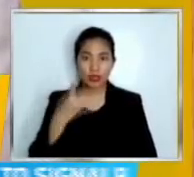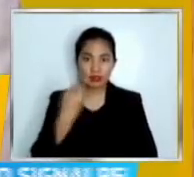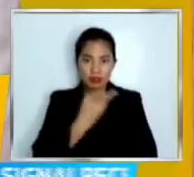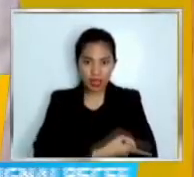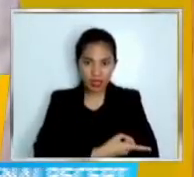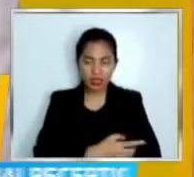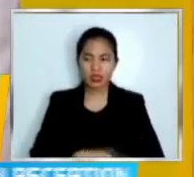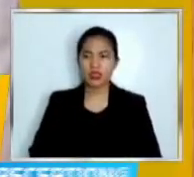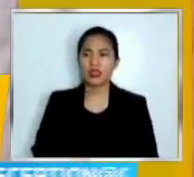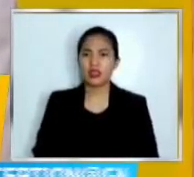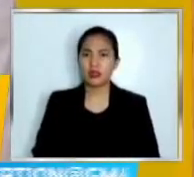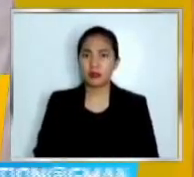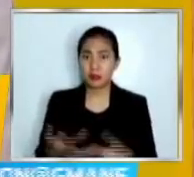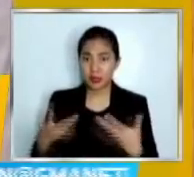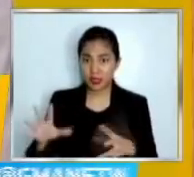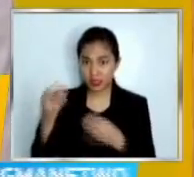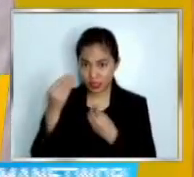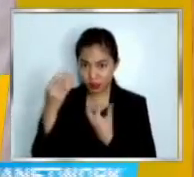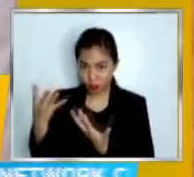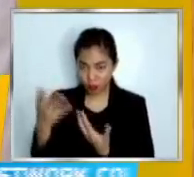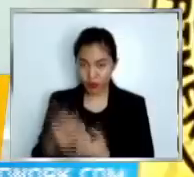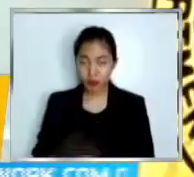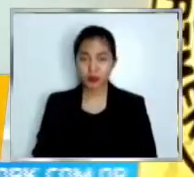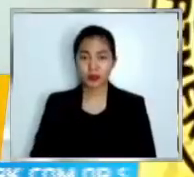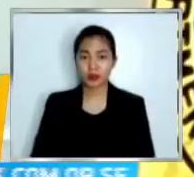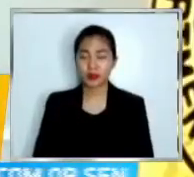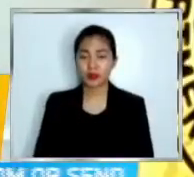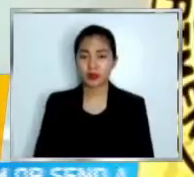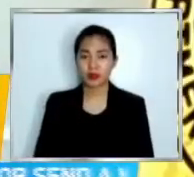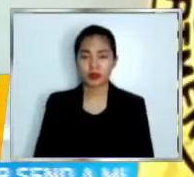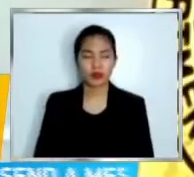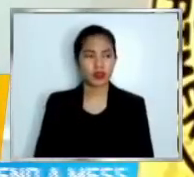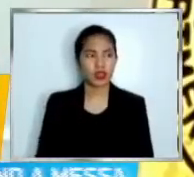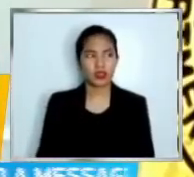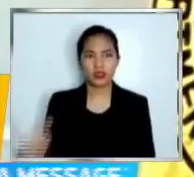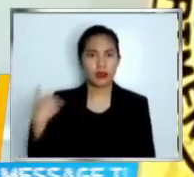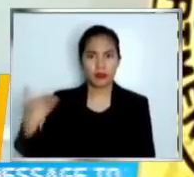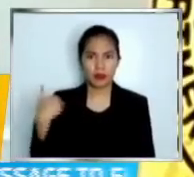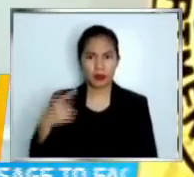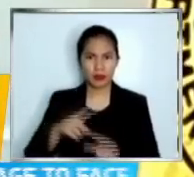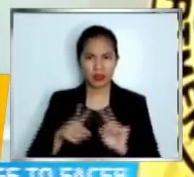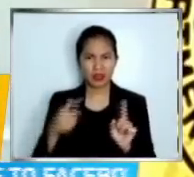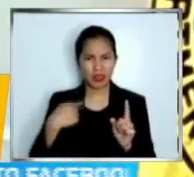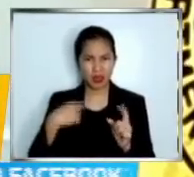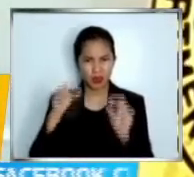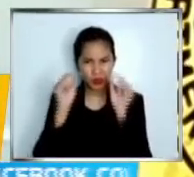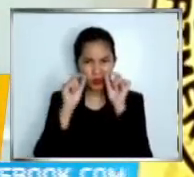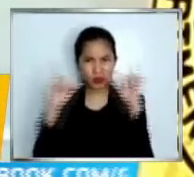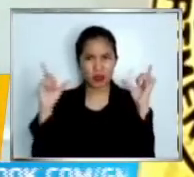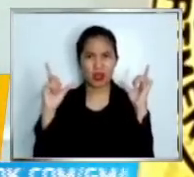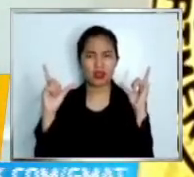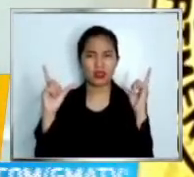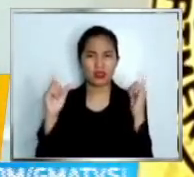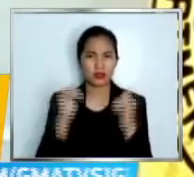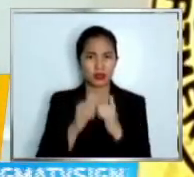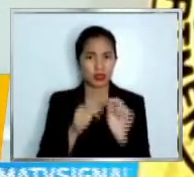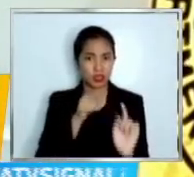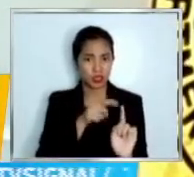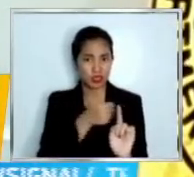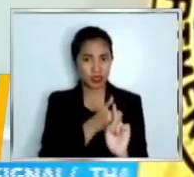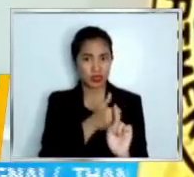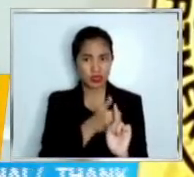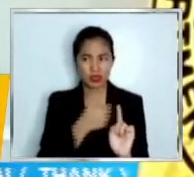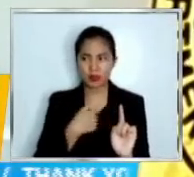impormasyon sa inyo, Secretary? Well, wala pa, pero katakataka naman yun, di ba man lang nagsabi yung naturukan na, eh, teka muna,